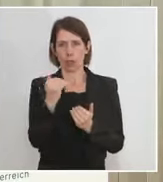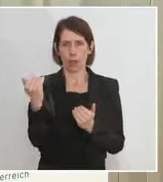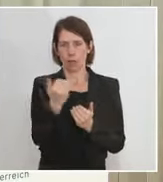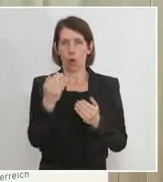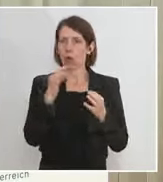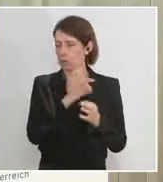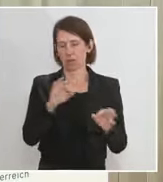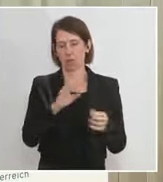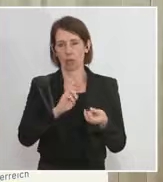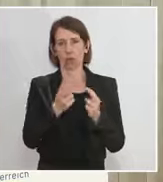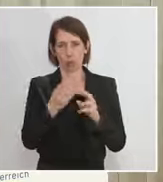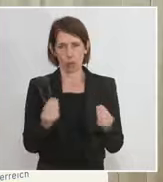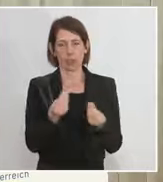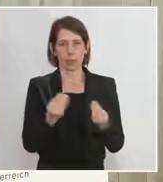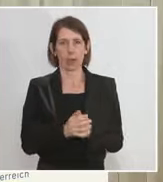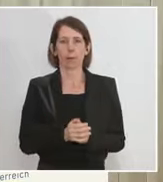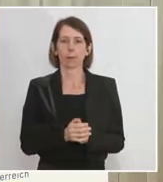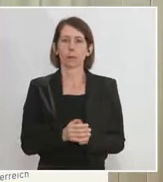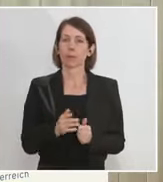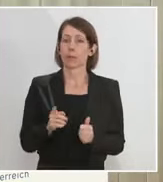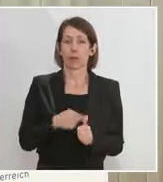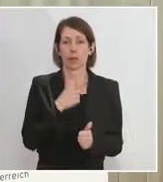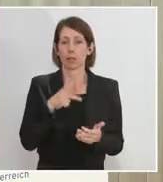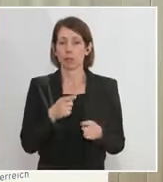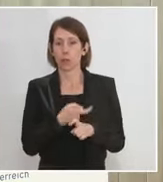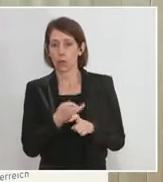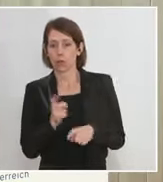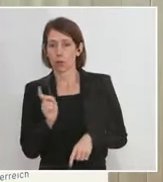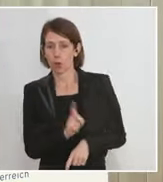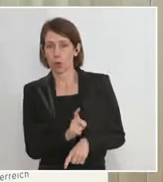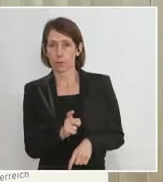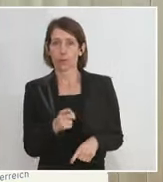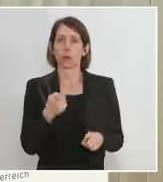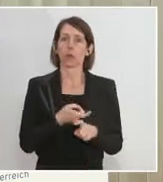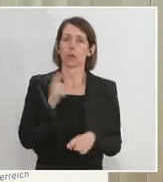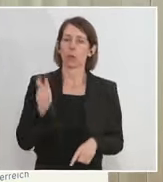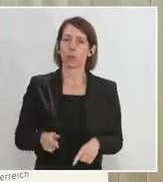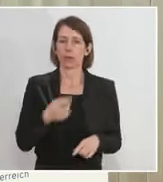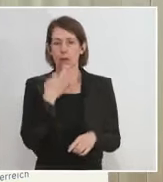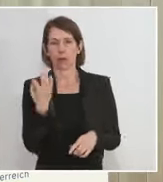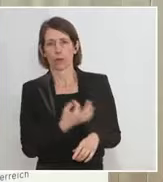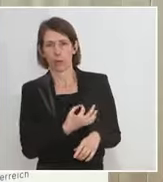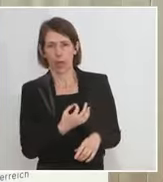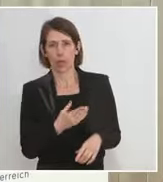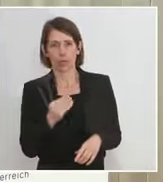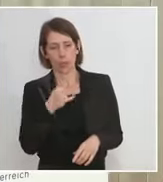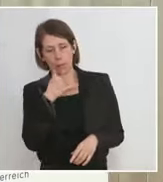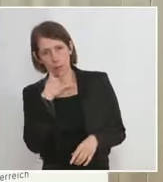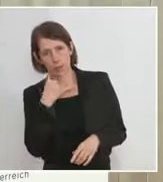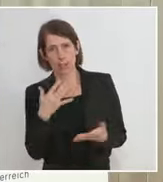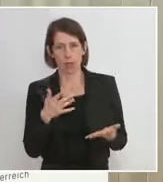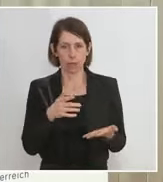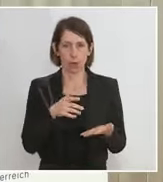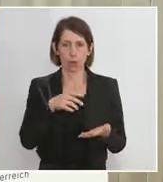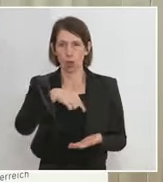umsetzbar. Bei einer Prüfung wird es dann so aussehen, dass der QR-Code vom Prüfenden zum Beispiel per Smartphone von eingelesen